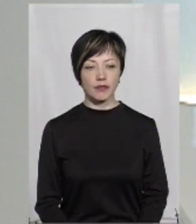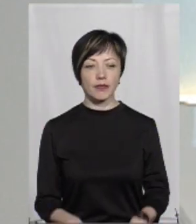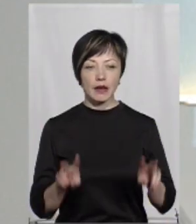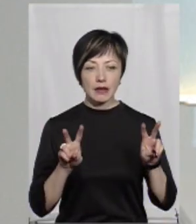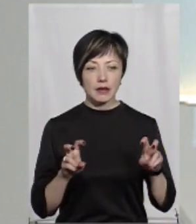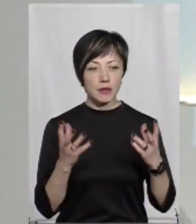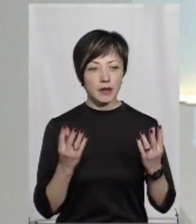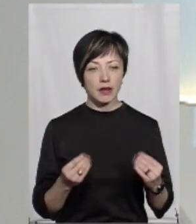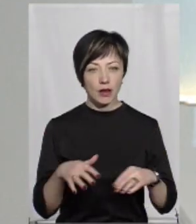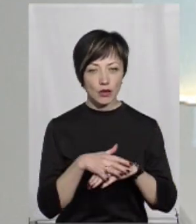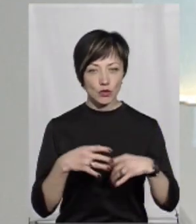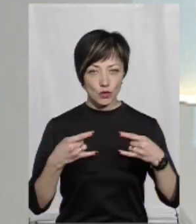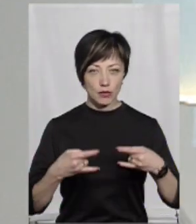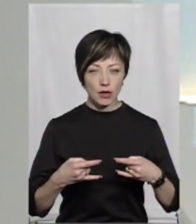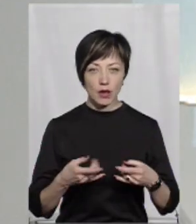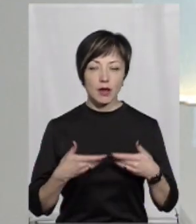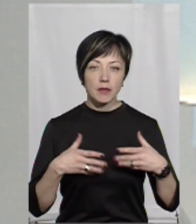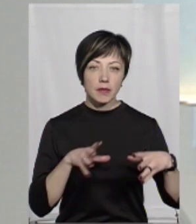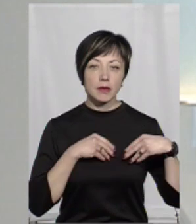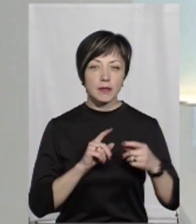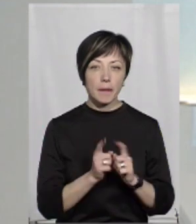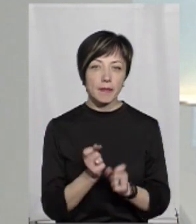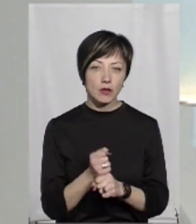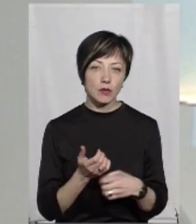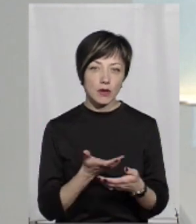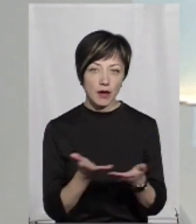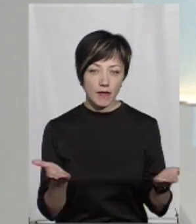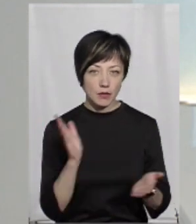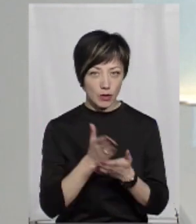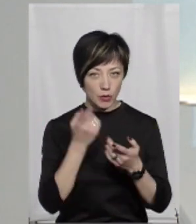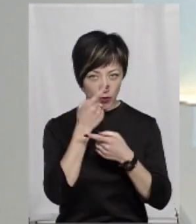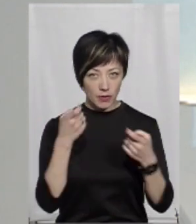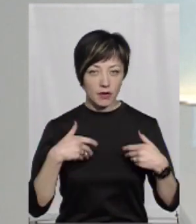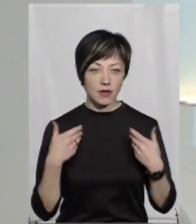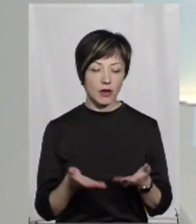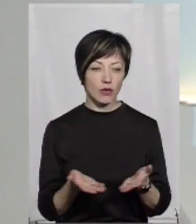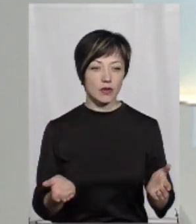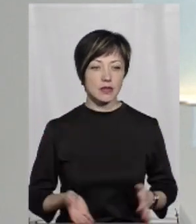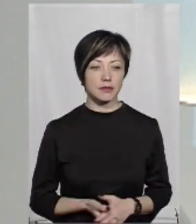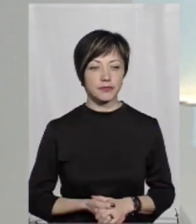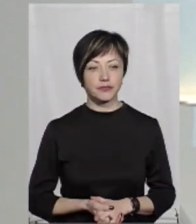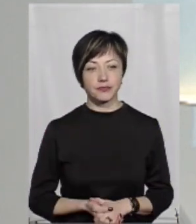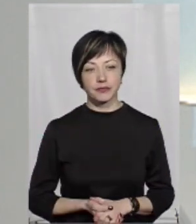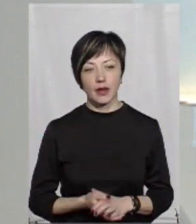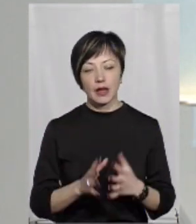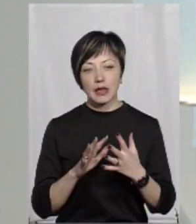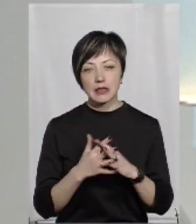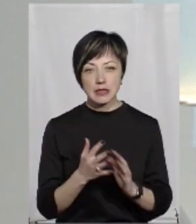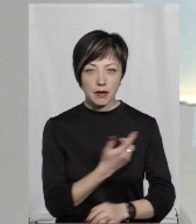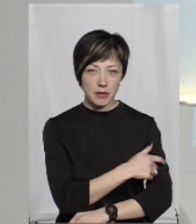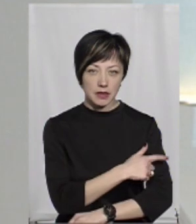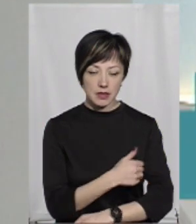Тема дня на Суспільному. Ми з Ольгою Рибак працюємо для вас наживо. Вітаю вас. Сільська